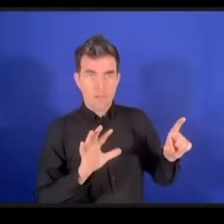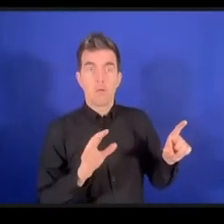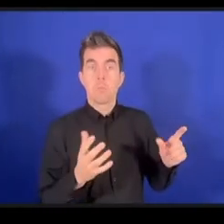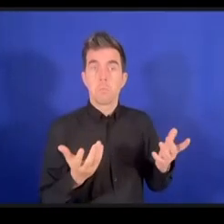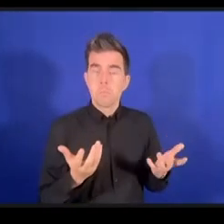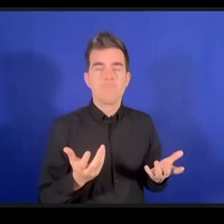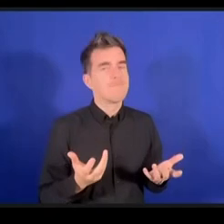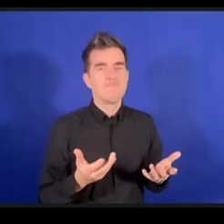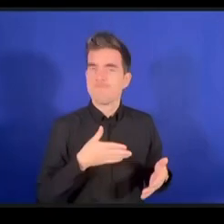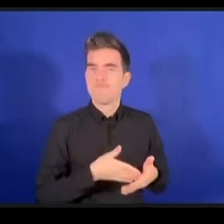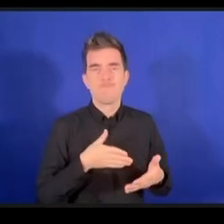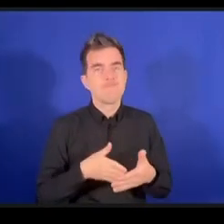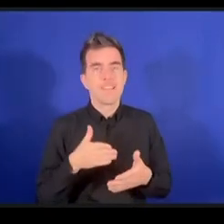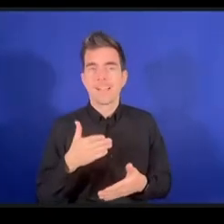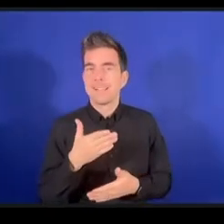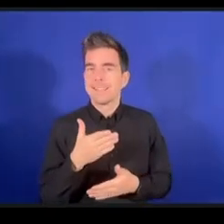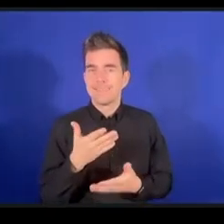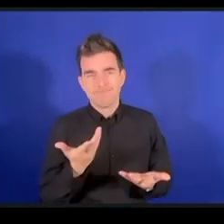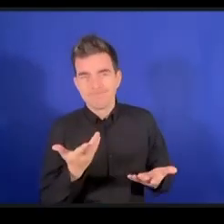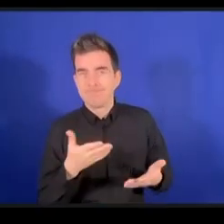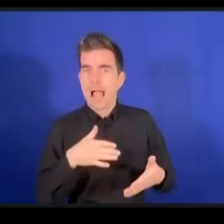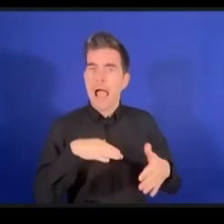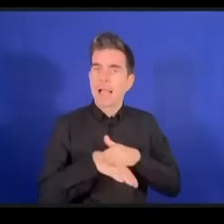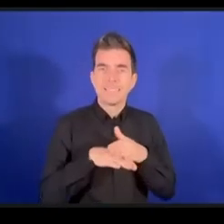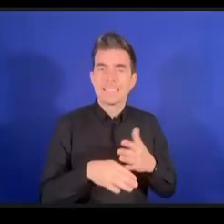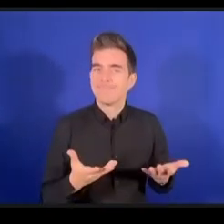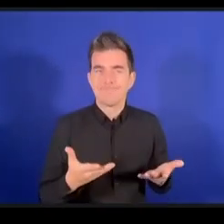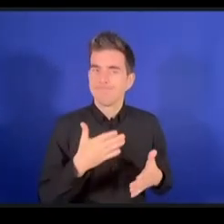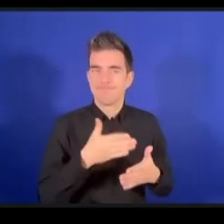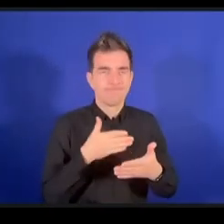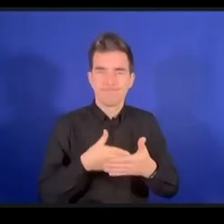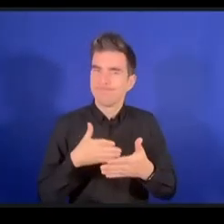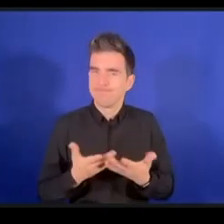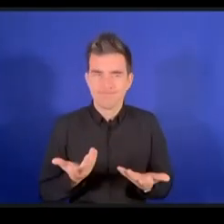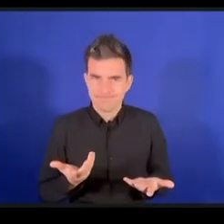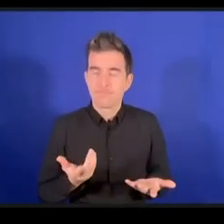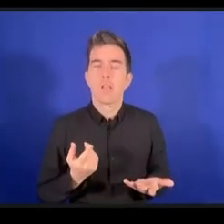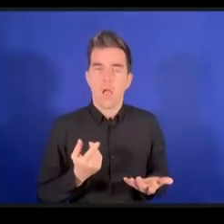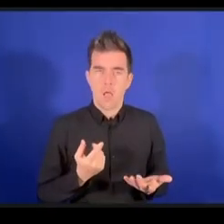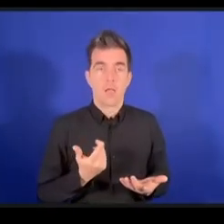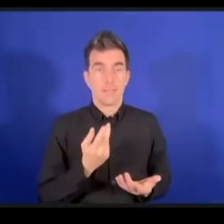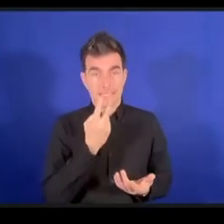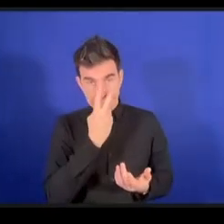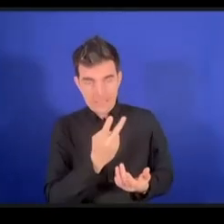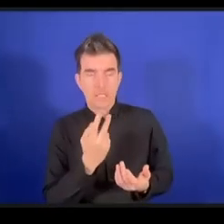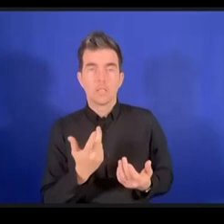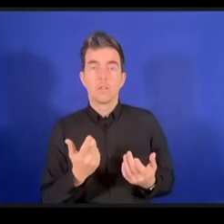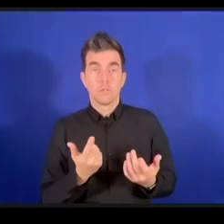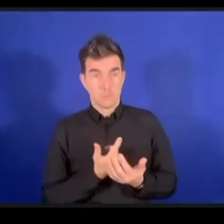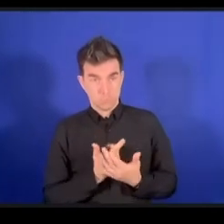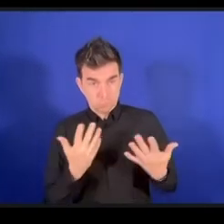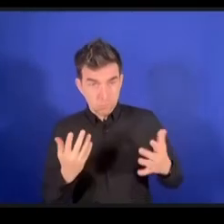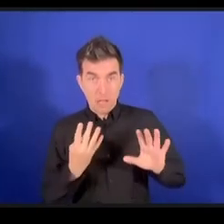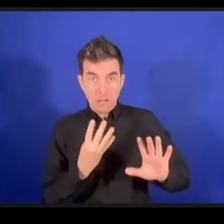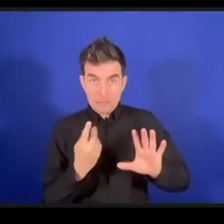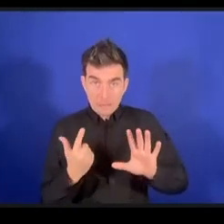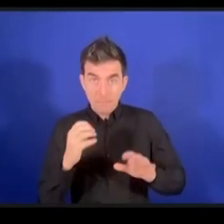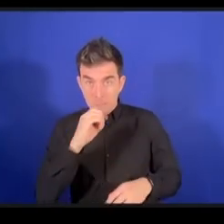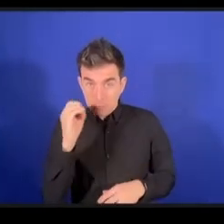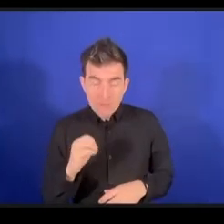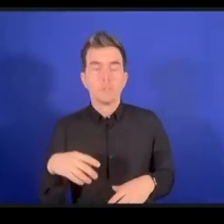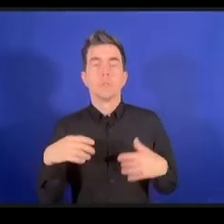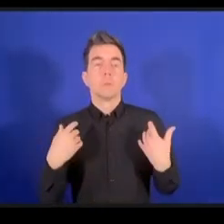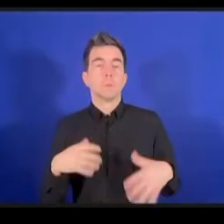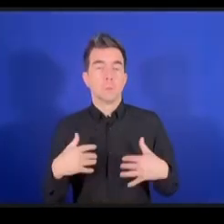الإعاقة هذه الإحصائية تدل على أن الطريقة لازل طويلا